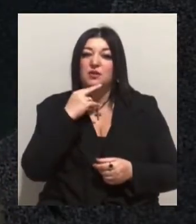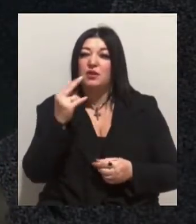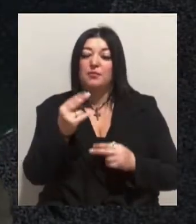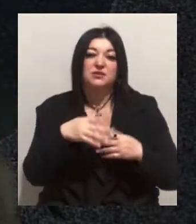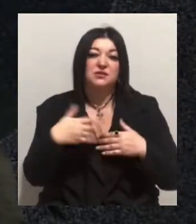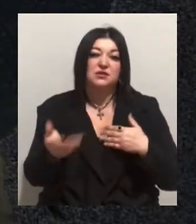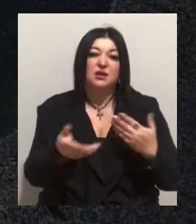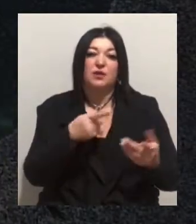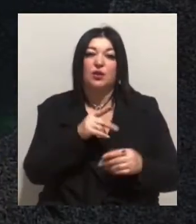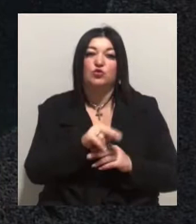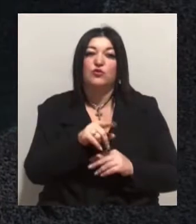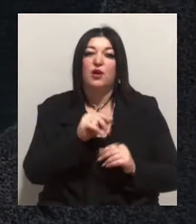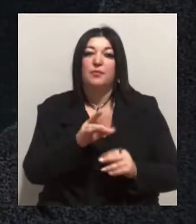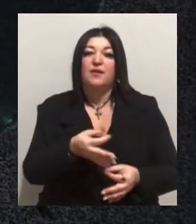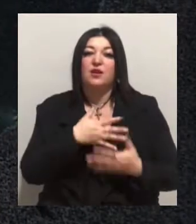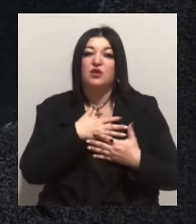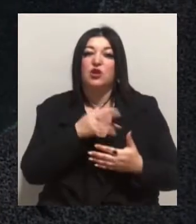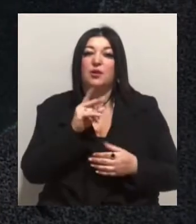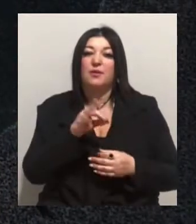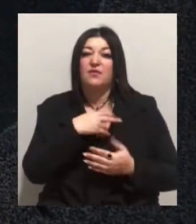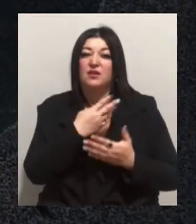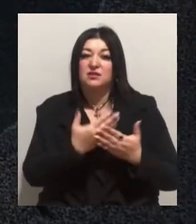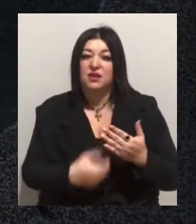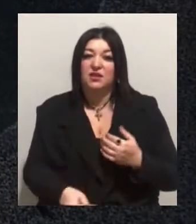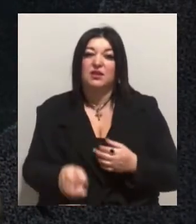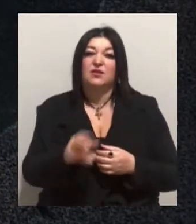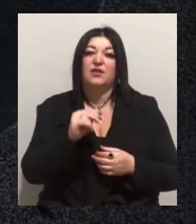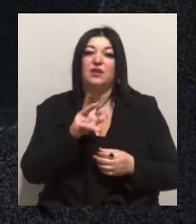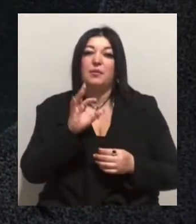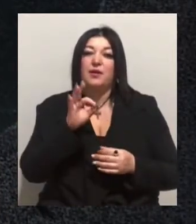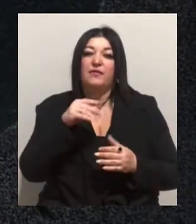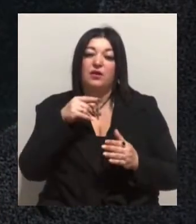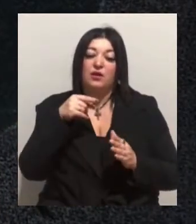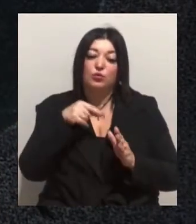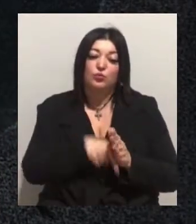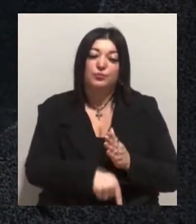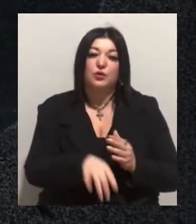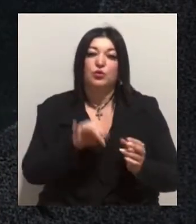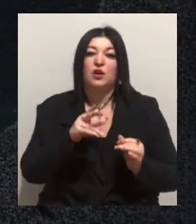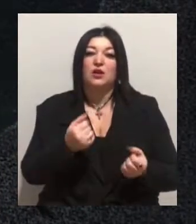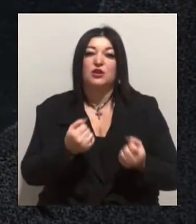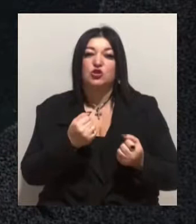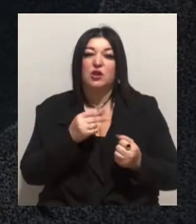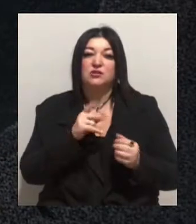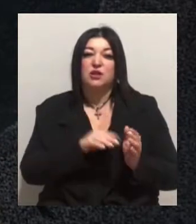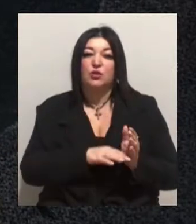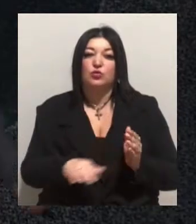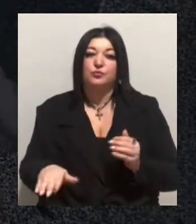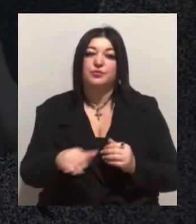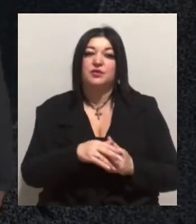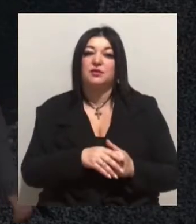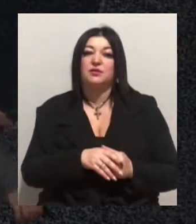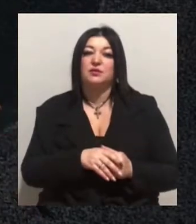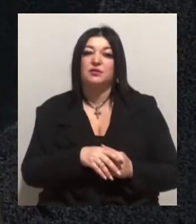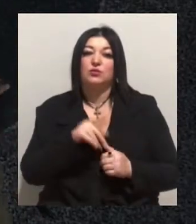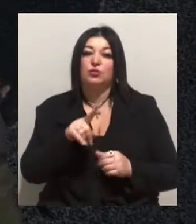правильно дихатися, як правильно заниритися, як правильно уходити на длибину і як держатися глибини. Тому що повинні розкритись лідки. Тобто той об